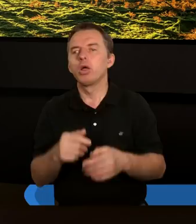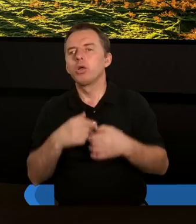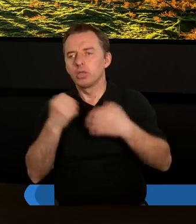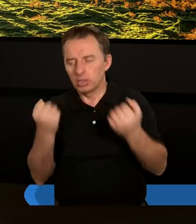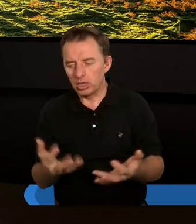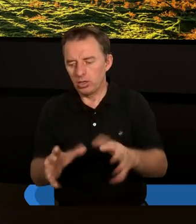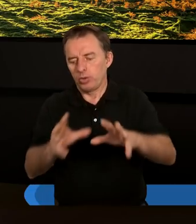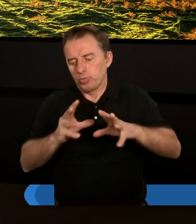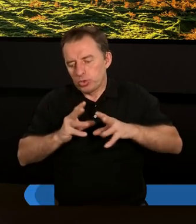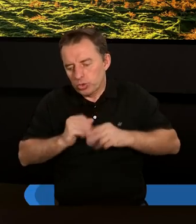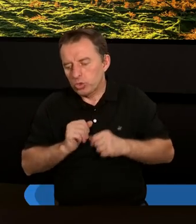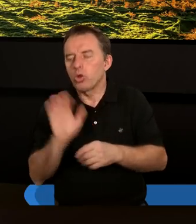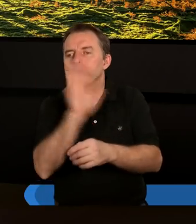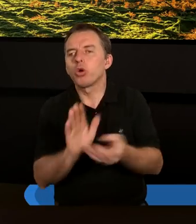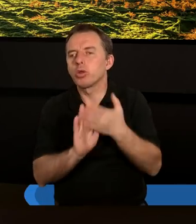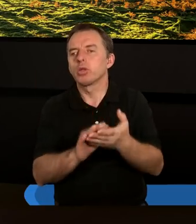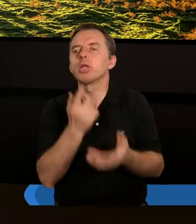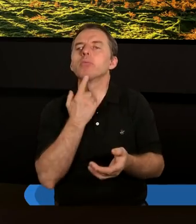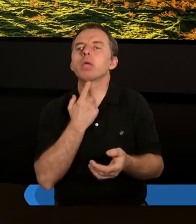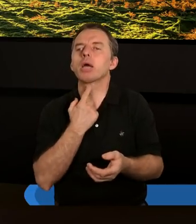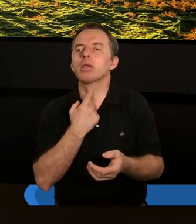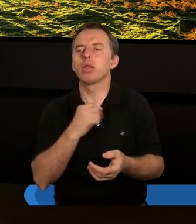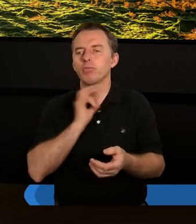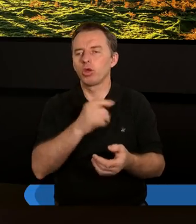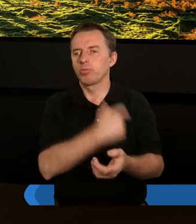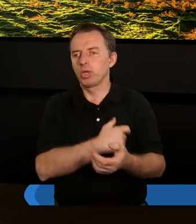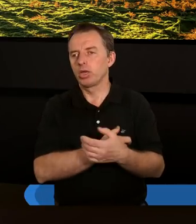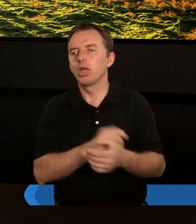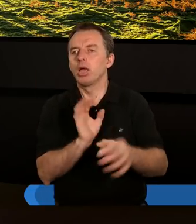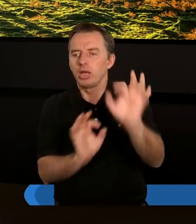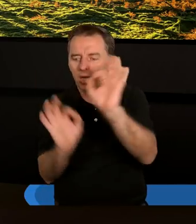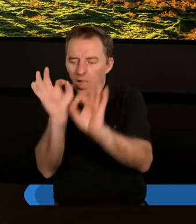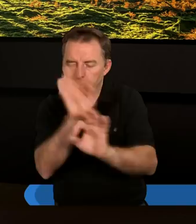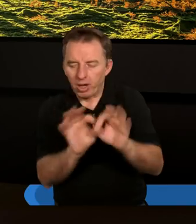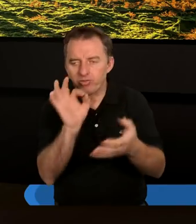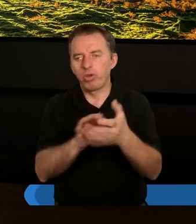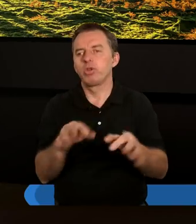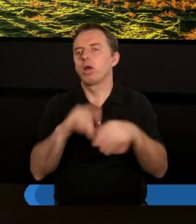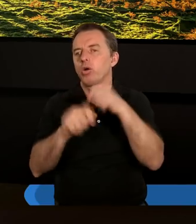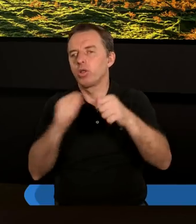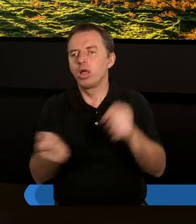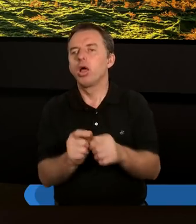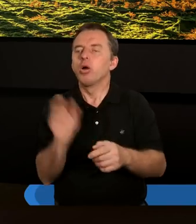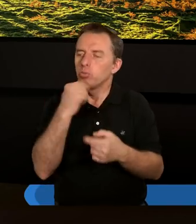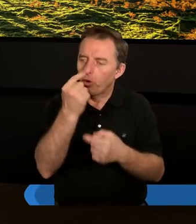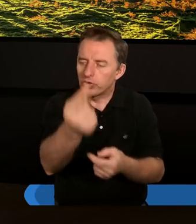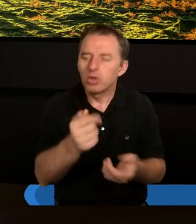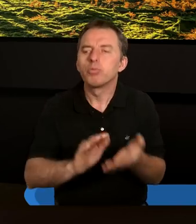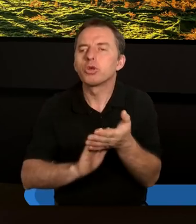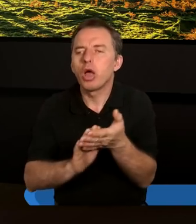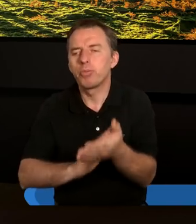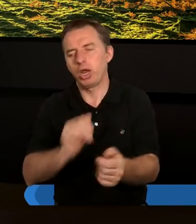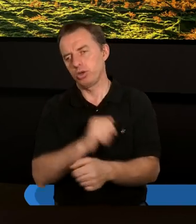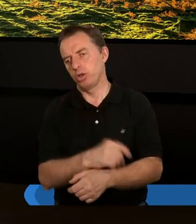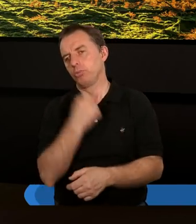to teraz, gdy przyjął Boże przebaczenie, jakie pragnienia są w jego sercu? Naprawić pewne relacje, może powiedzieć komuś przepraszam,